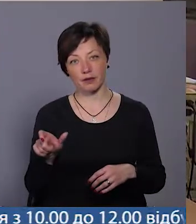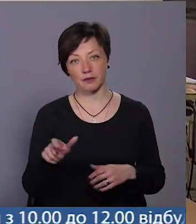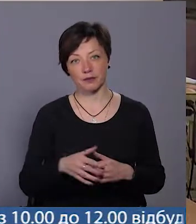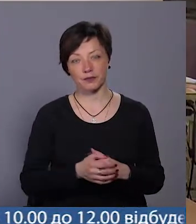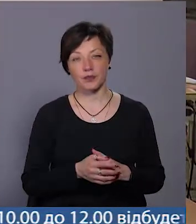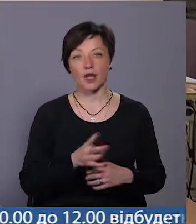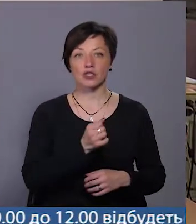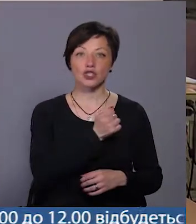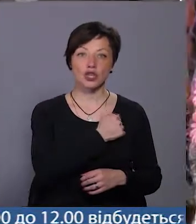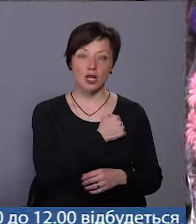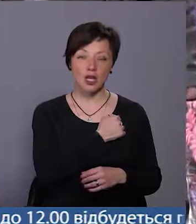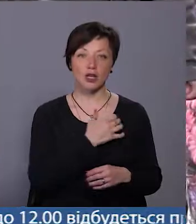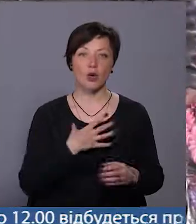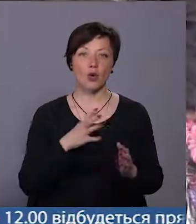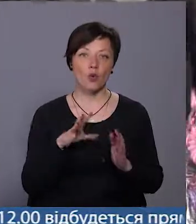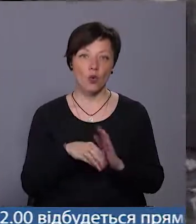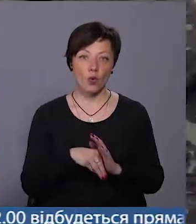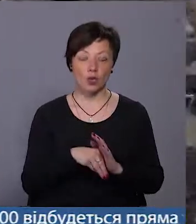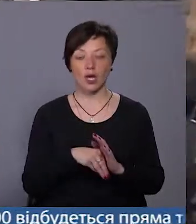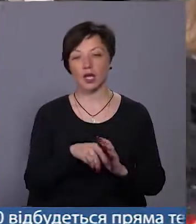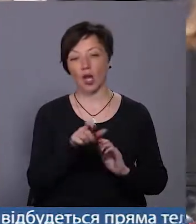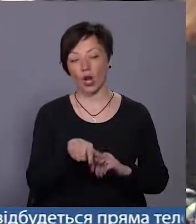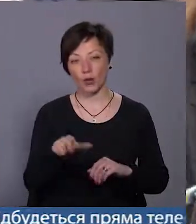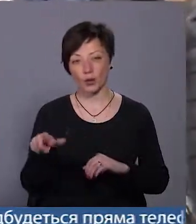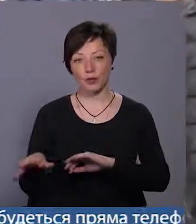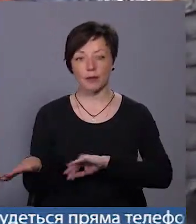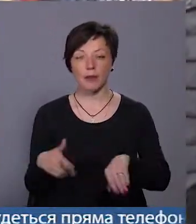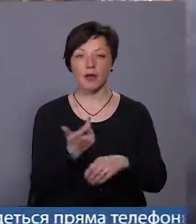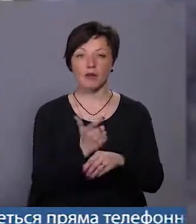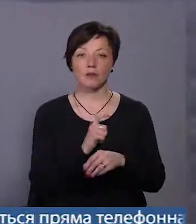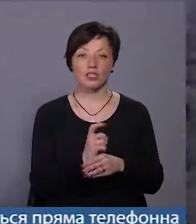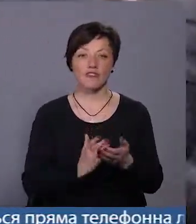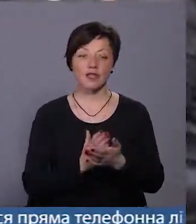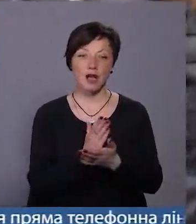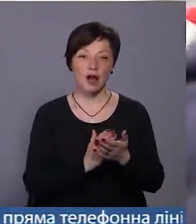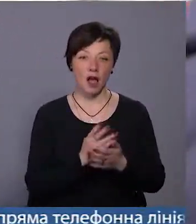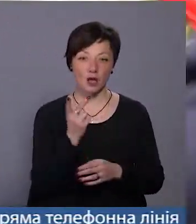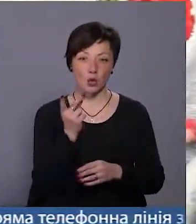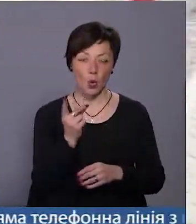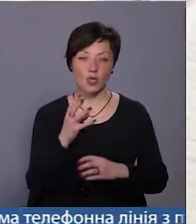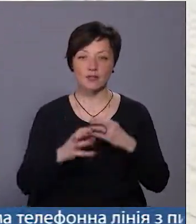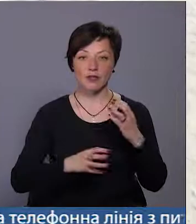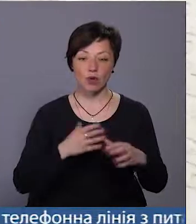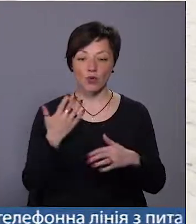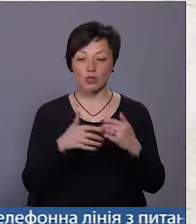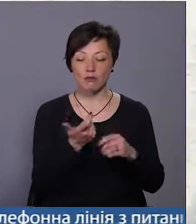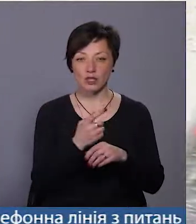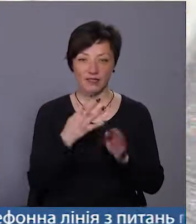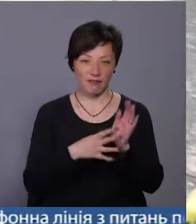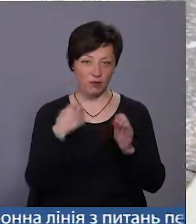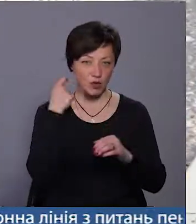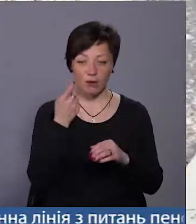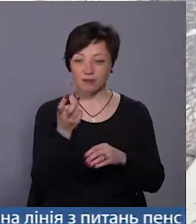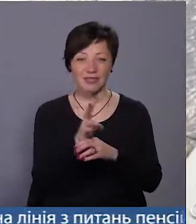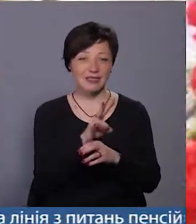К жаль, не виходять люди. Більшість ветеранів Другої світової давно розміняли дев'ятий десяток. Нині на захід не прийшов жоден із